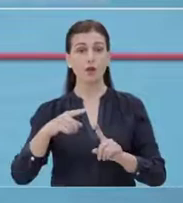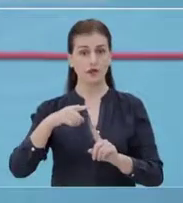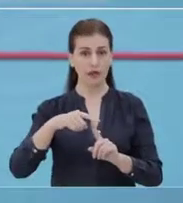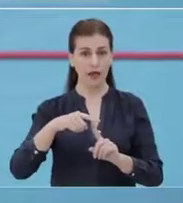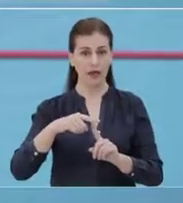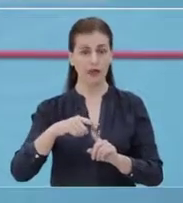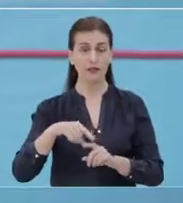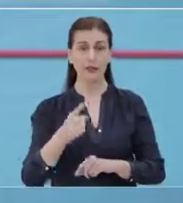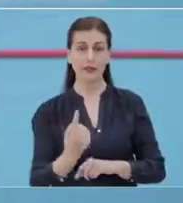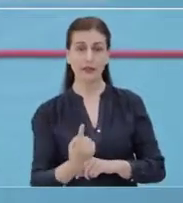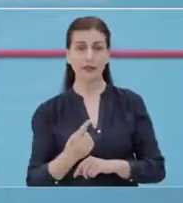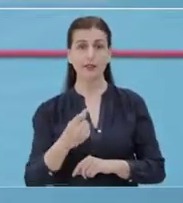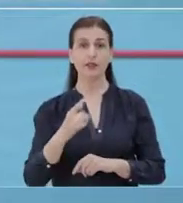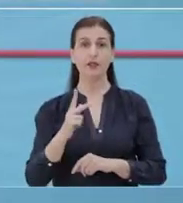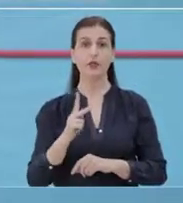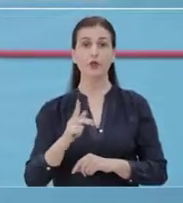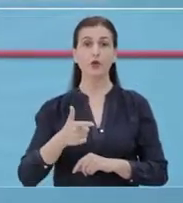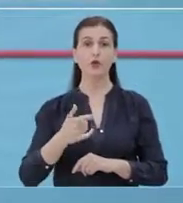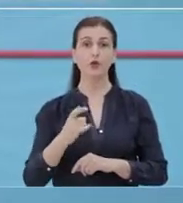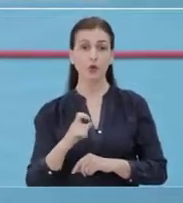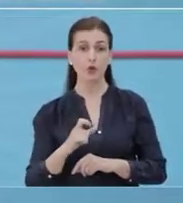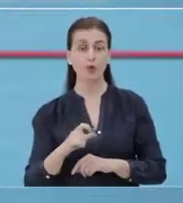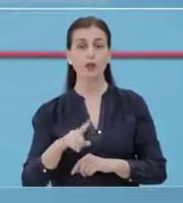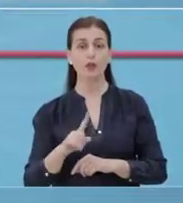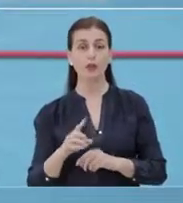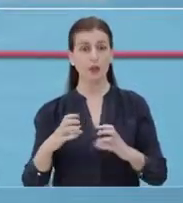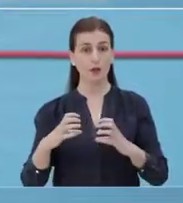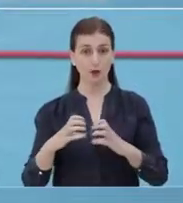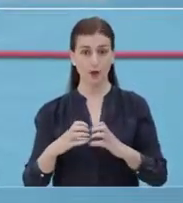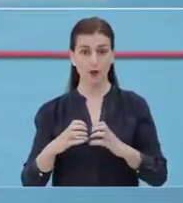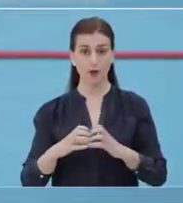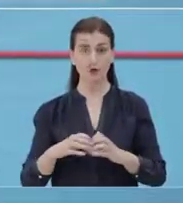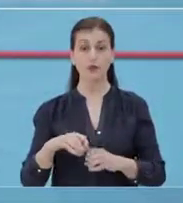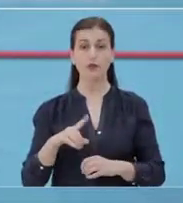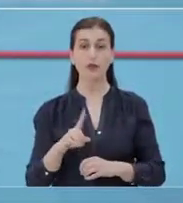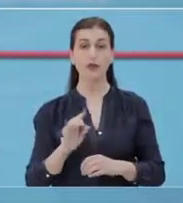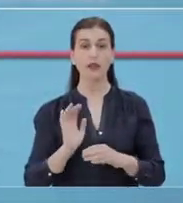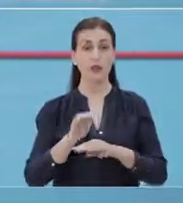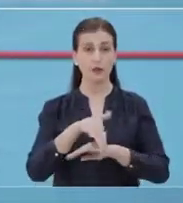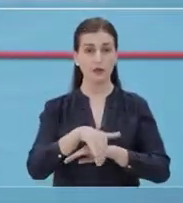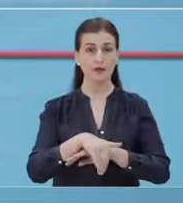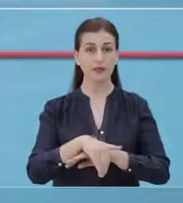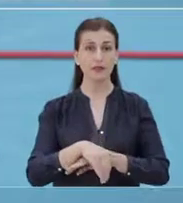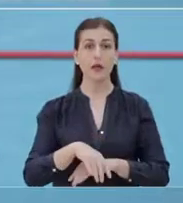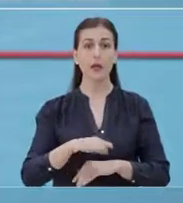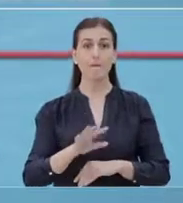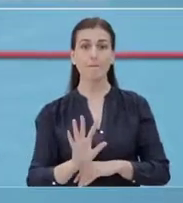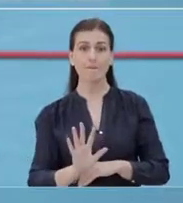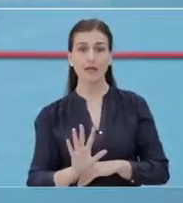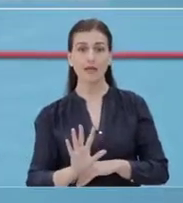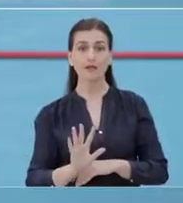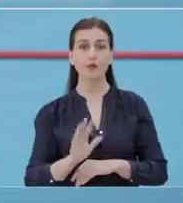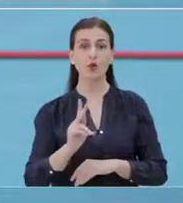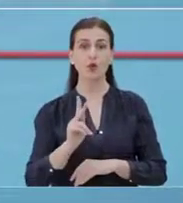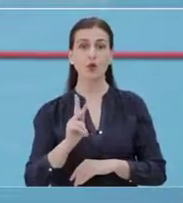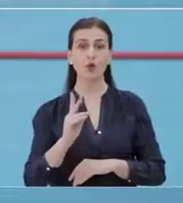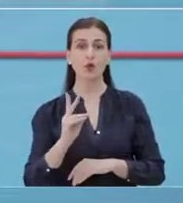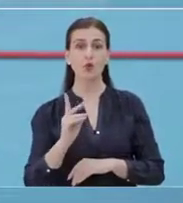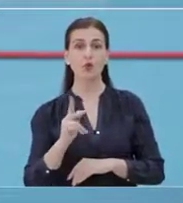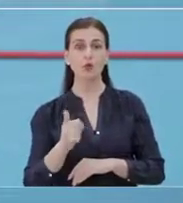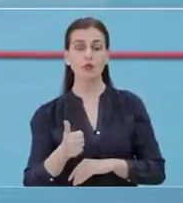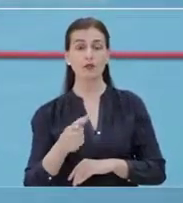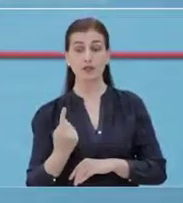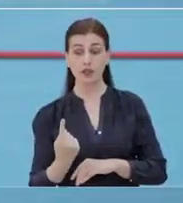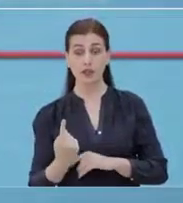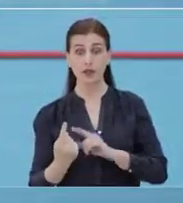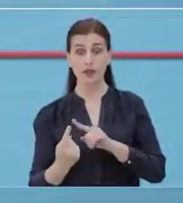evidentuar në Tiran, 1 rast në Kruj, 1 rast në Korq, 1 në Irbasan dhe 5 në Kukës për